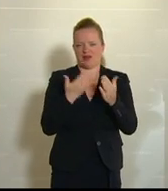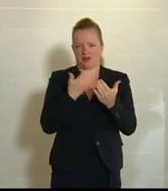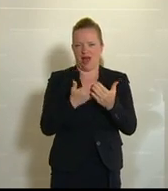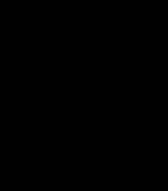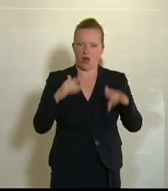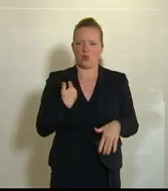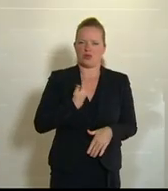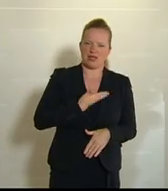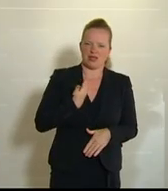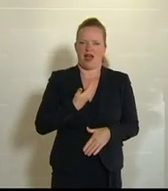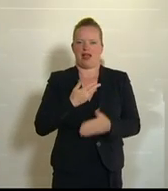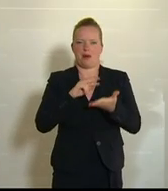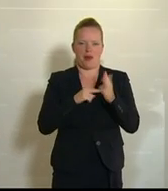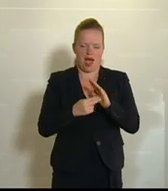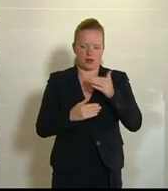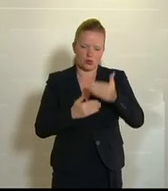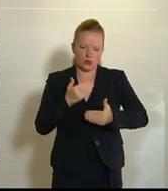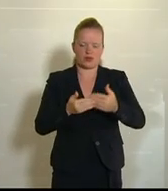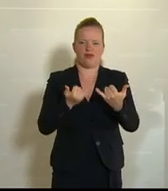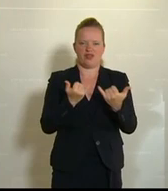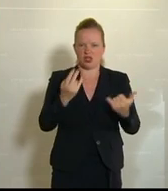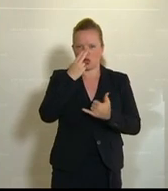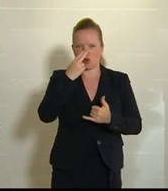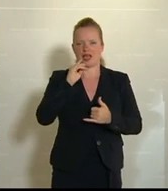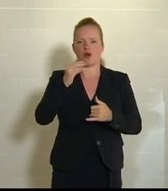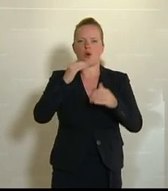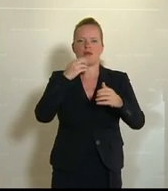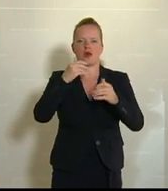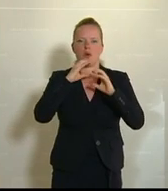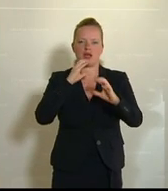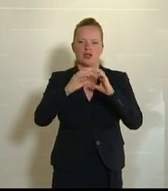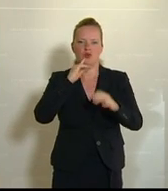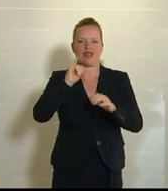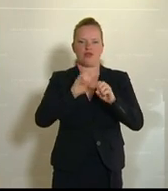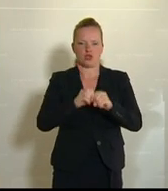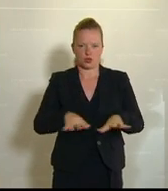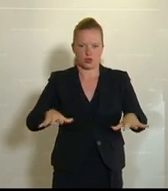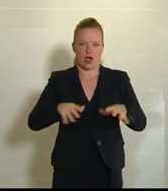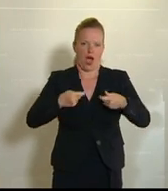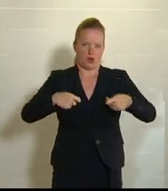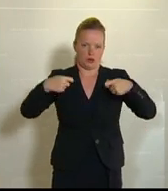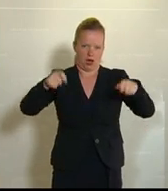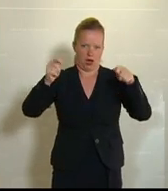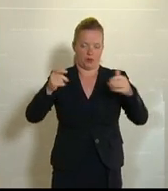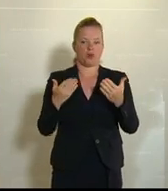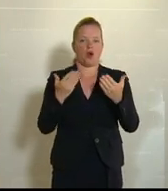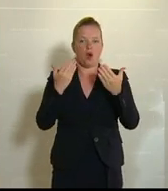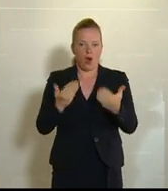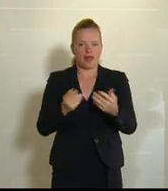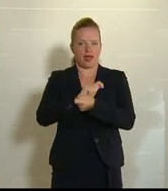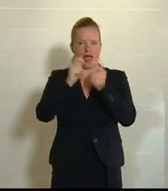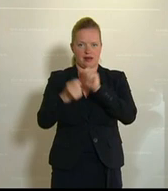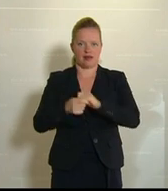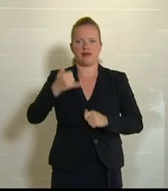Planungsunsicherheiten beim Ausbau der Kommunikationsinfrastruktur geführt. Mit der heutigen Änderung des